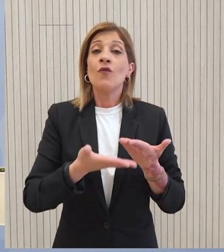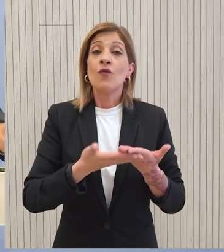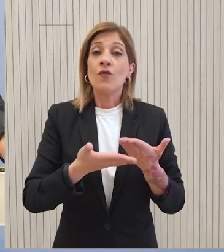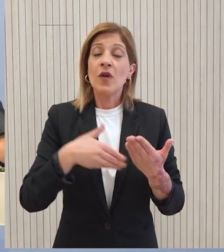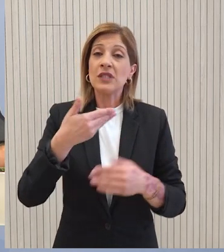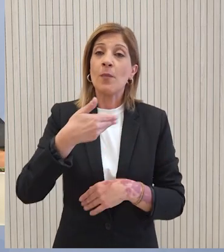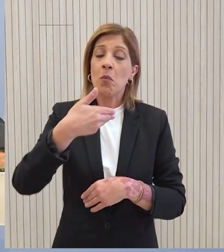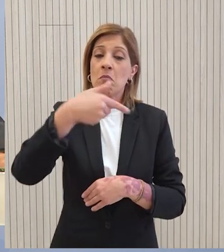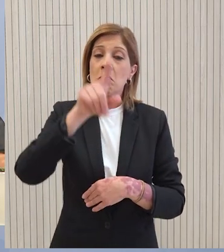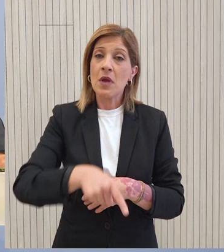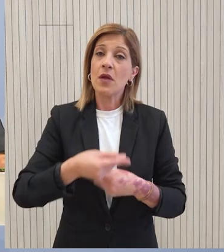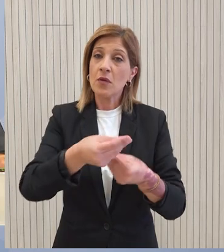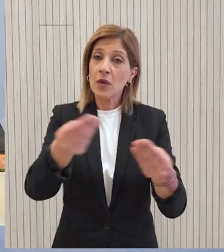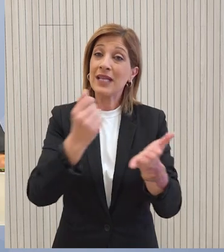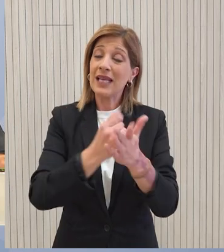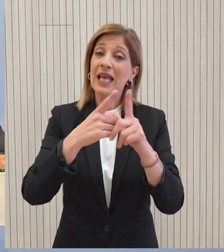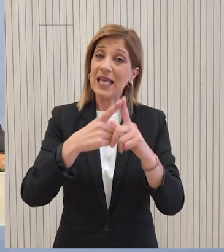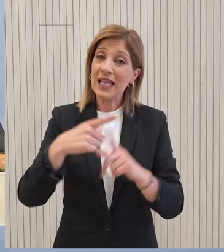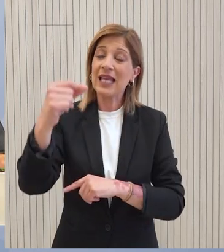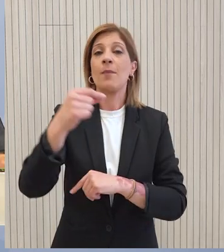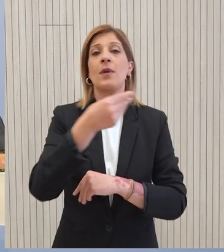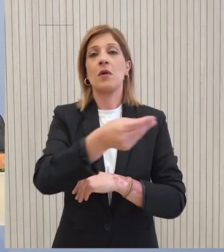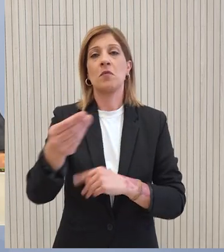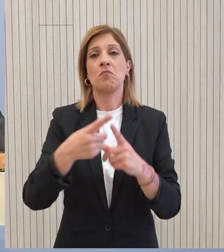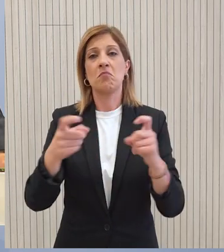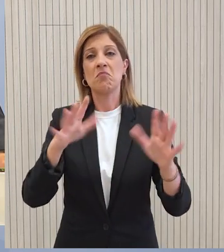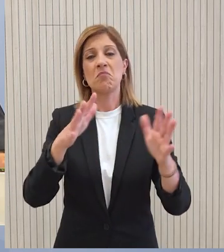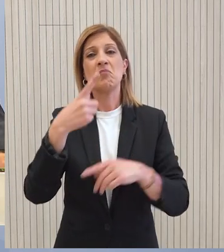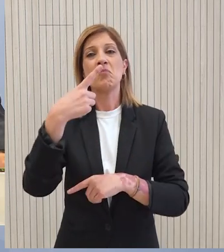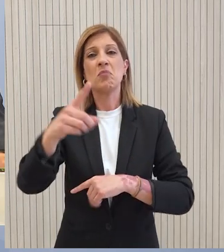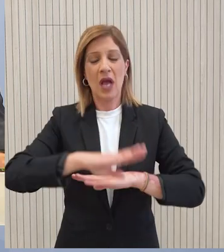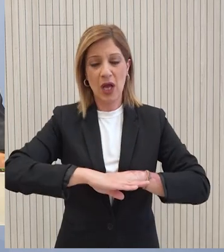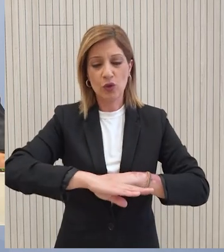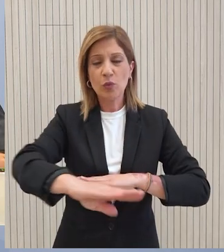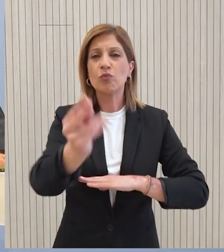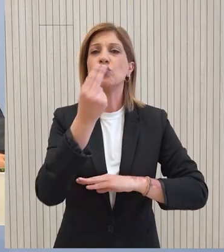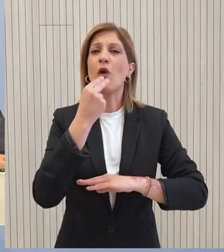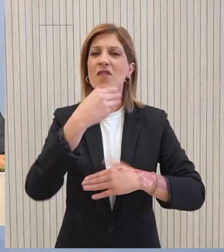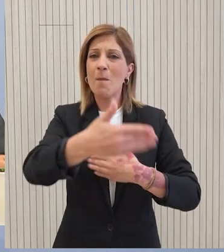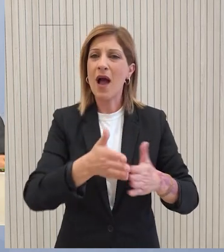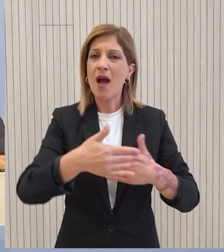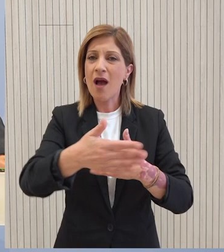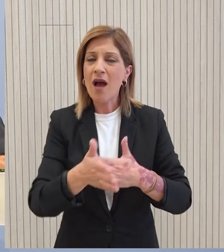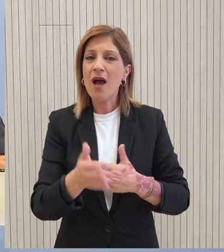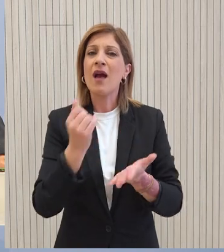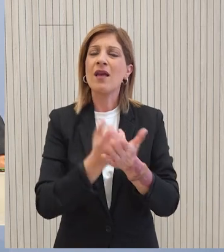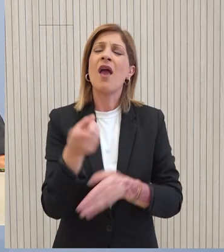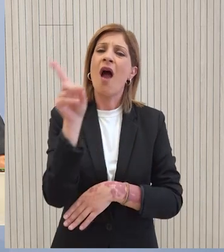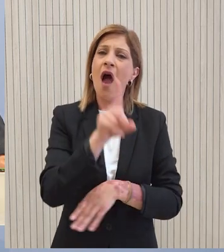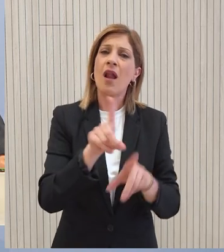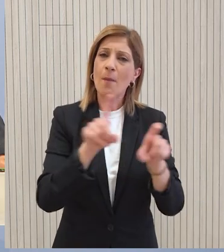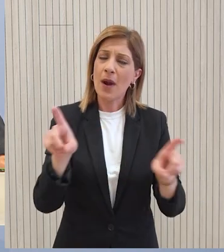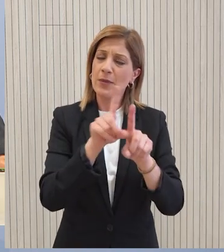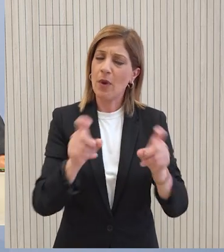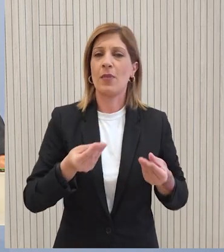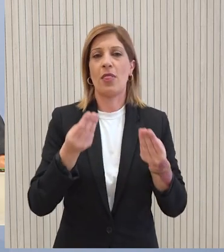σταλεί τις επόμενες μέρες θα είναι βεβαίως και κυπριακής πρόλευσης, αρχικά περίπου με 100 παλέτα είδων τροφίμων, ενώ θα ακολουθήσει και άλλη στη συνέχεια